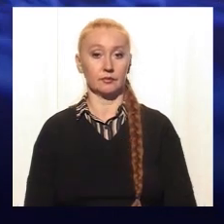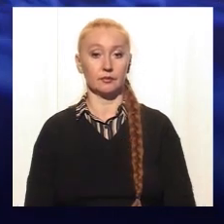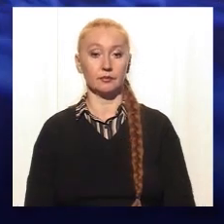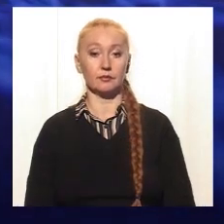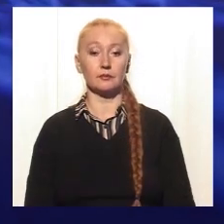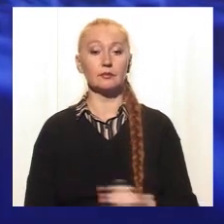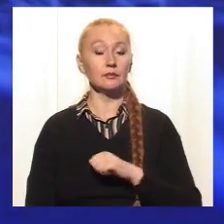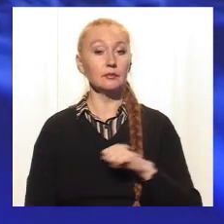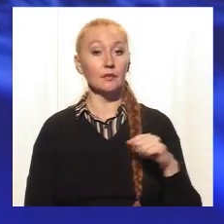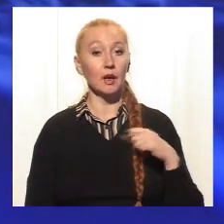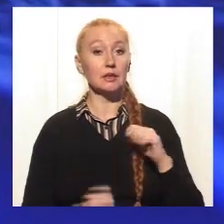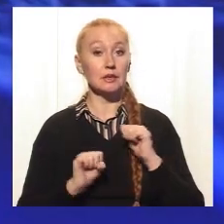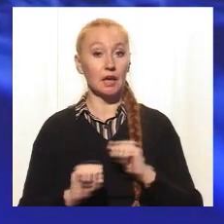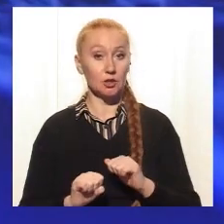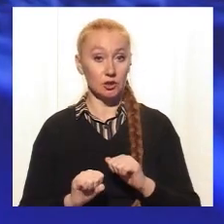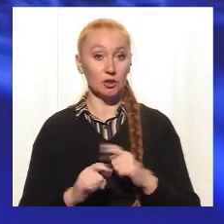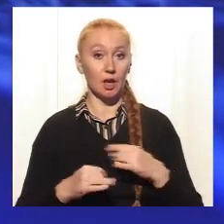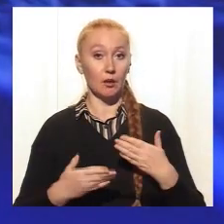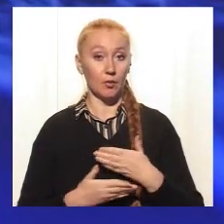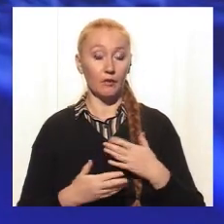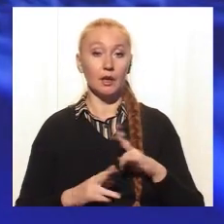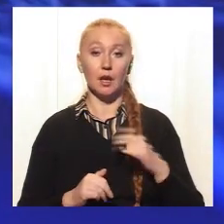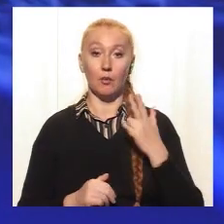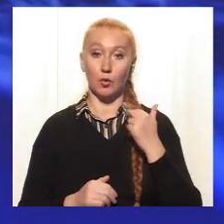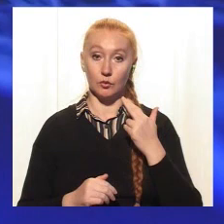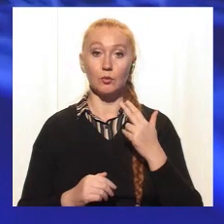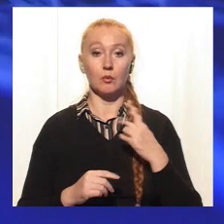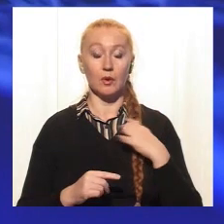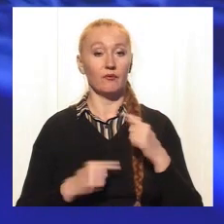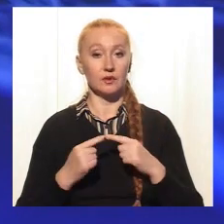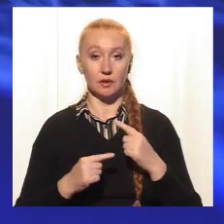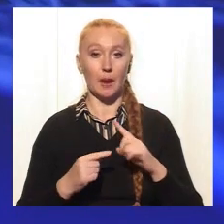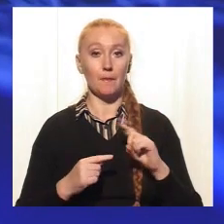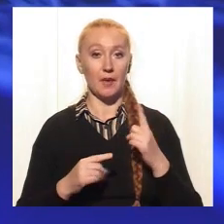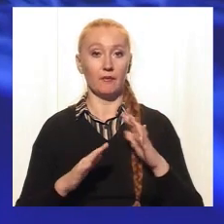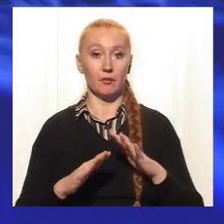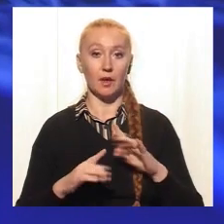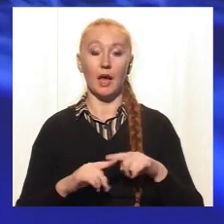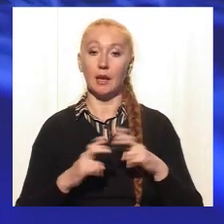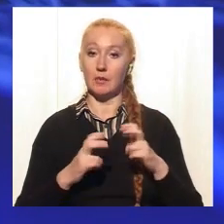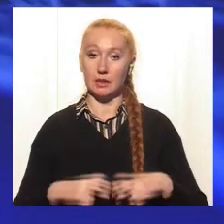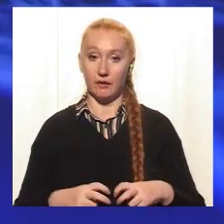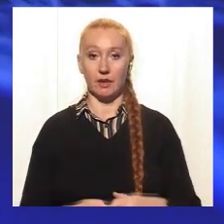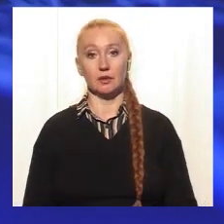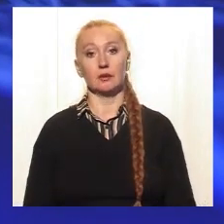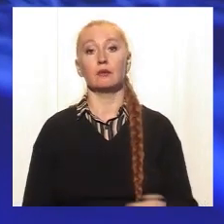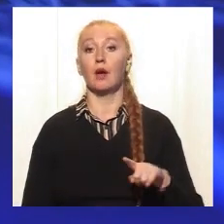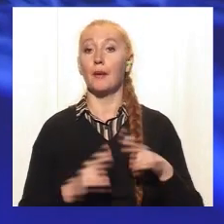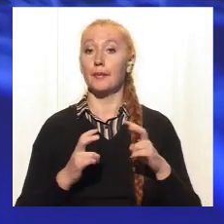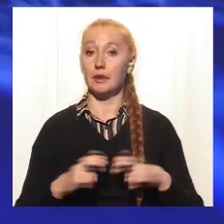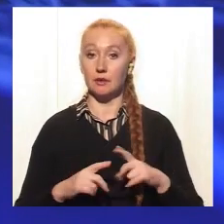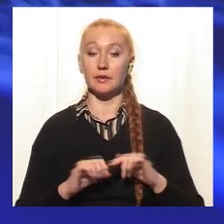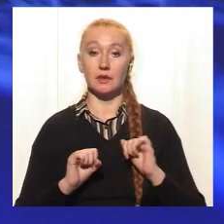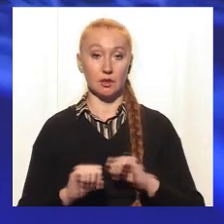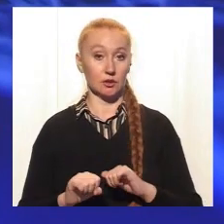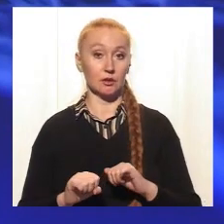Най основній метод контрацепції все-таки для підростків ми завжди на перше місце його ставимо. Це презерватив. Презерватив